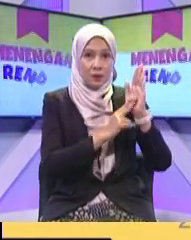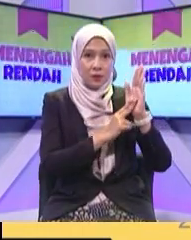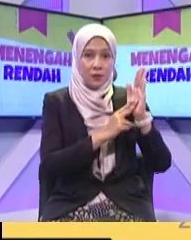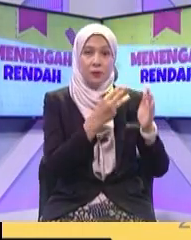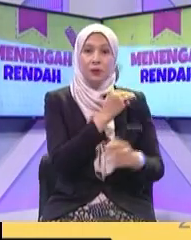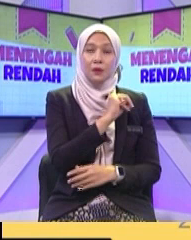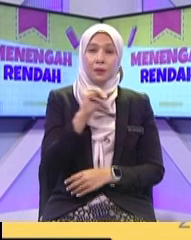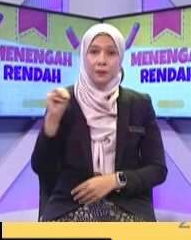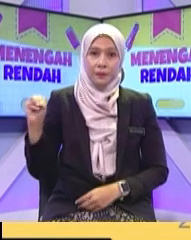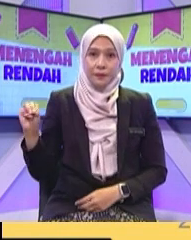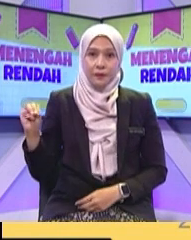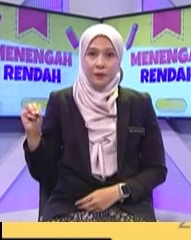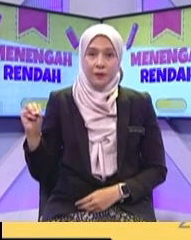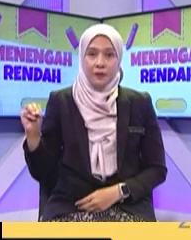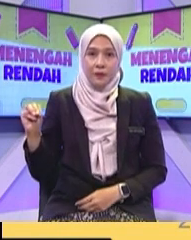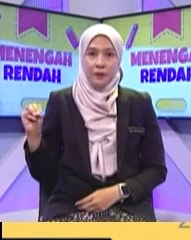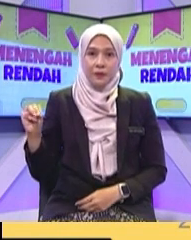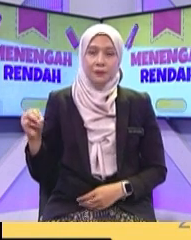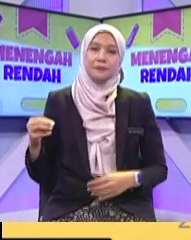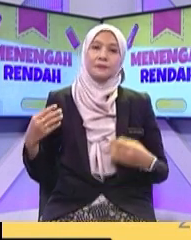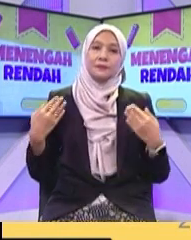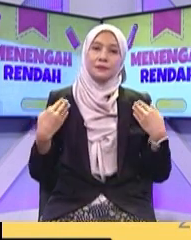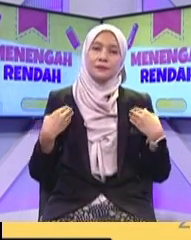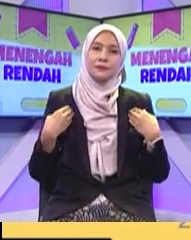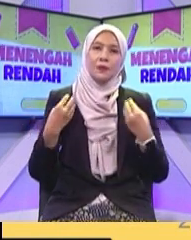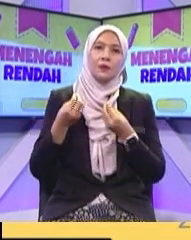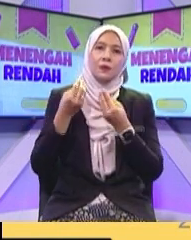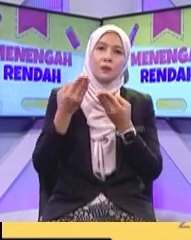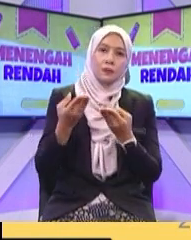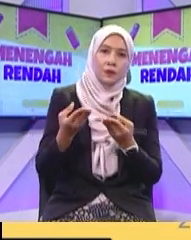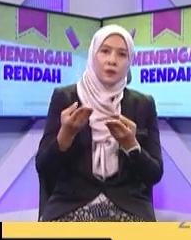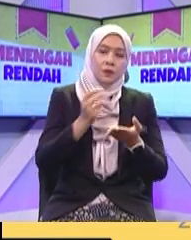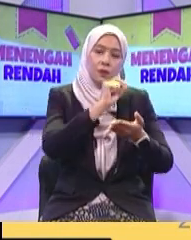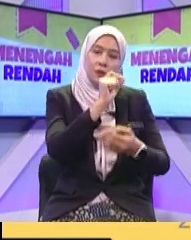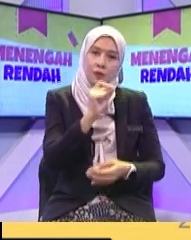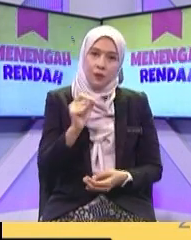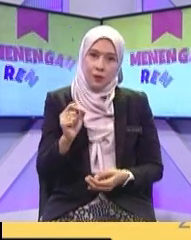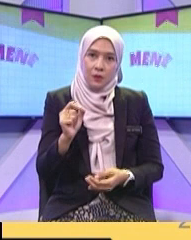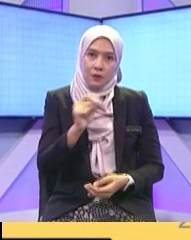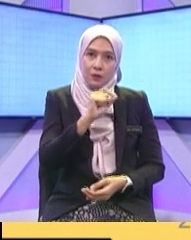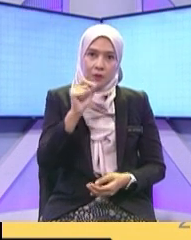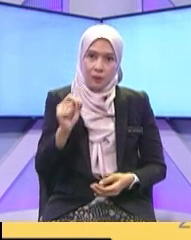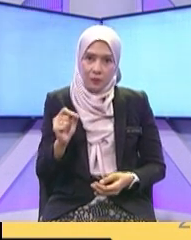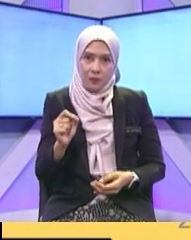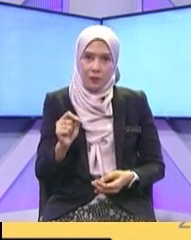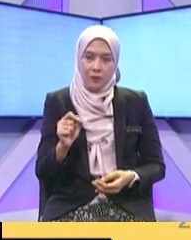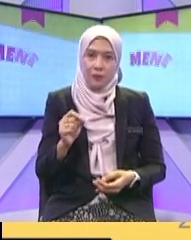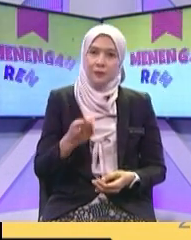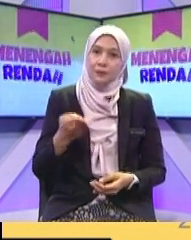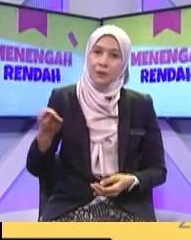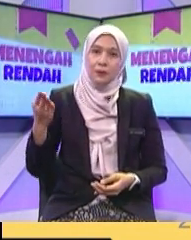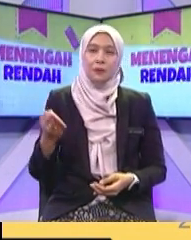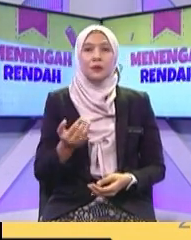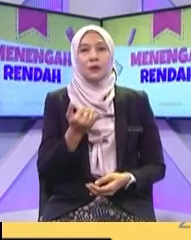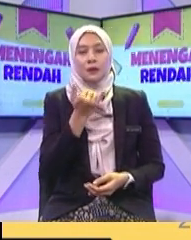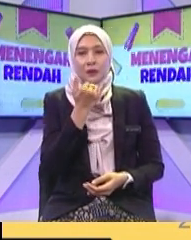membuat kenyataan-kenyataan yang boleh mencetuskan perbalahan jangan mendatangkan pitenah jangan menghasut orang lain